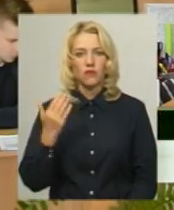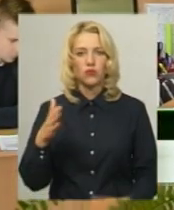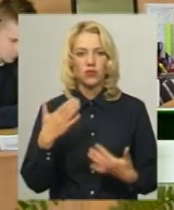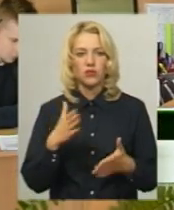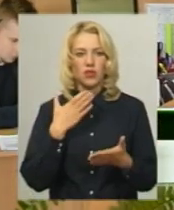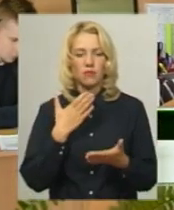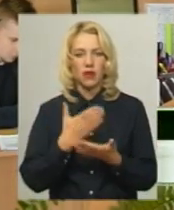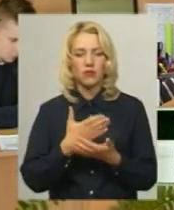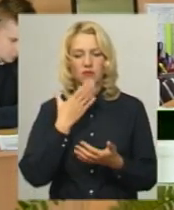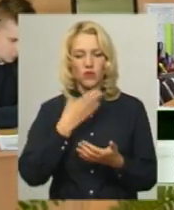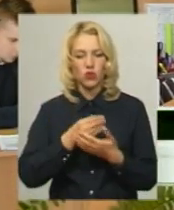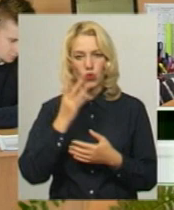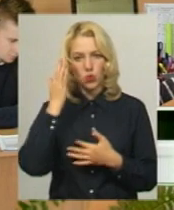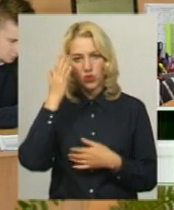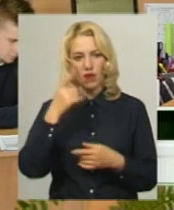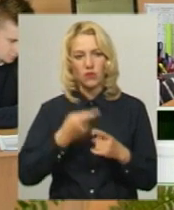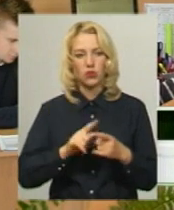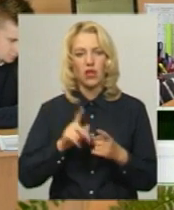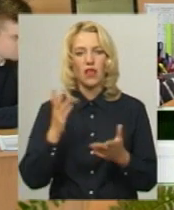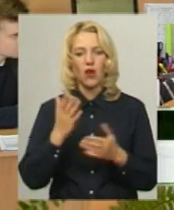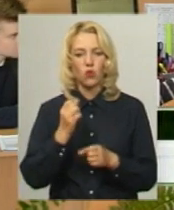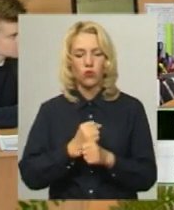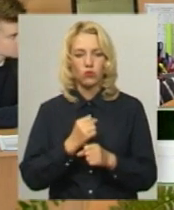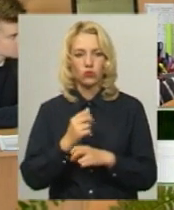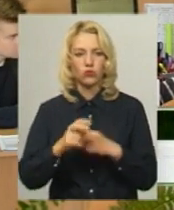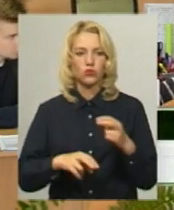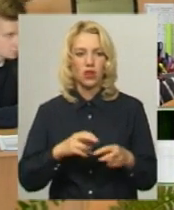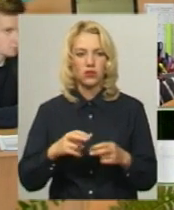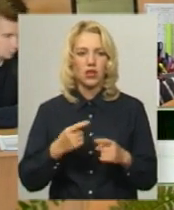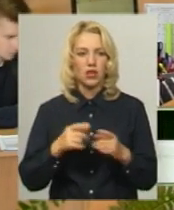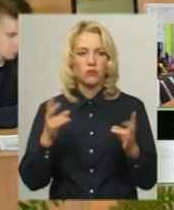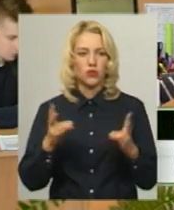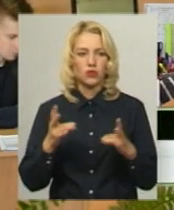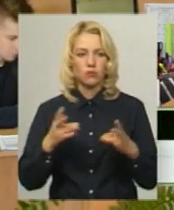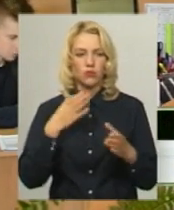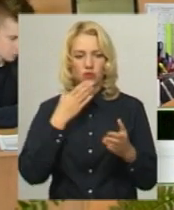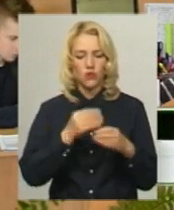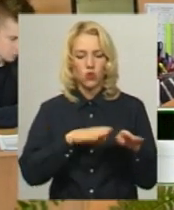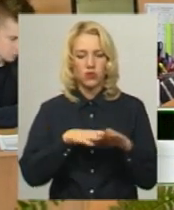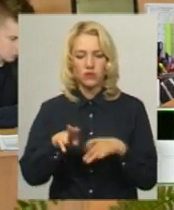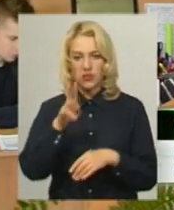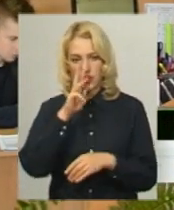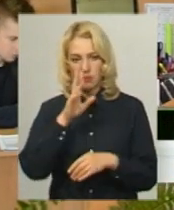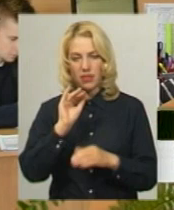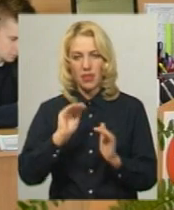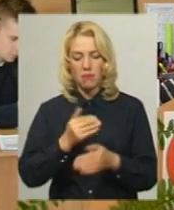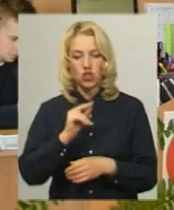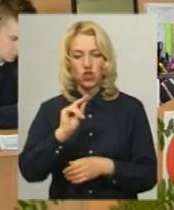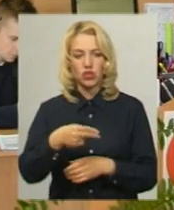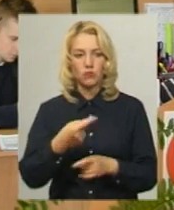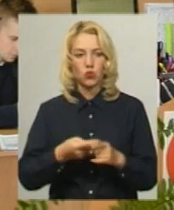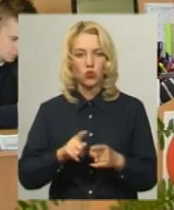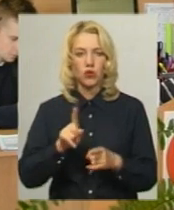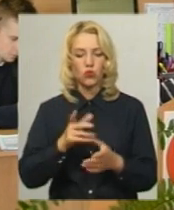свої уявлення про те, яку роботу вони шукають, потребують свого рівня заробітну плату, не менше, ніж та,